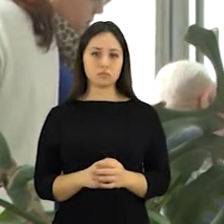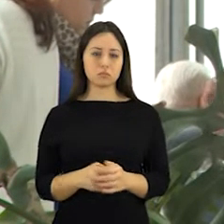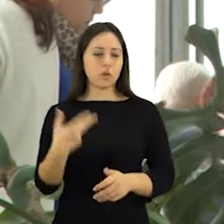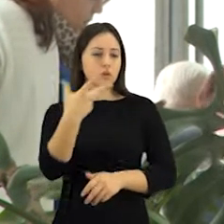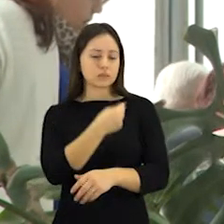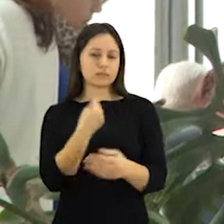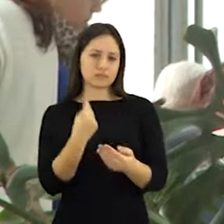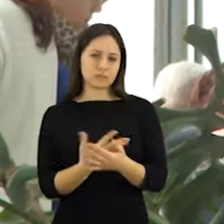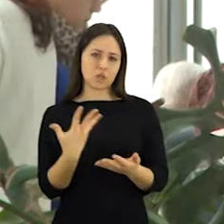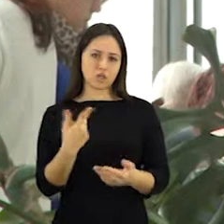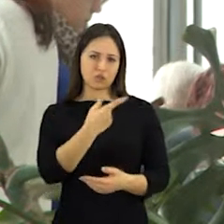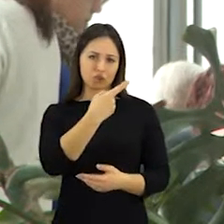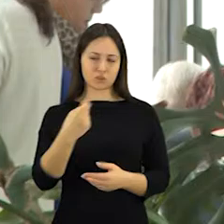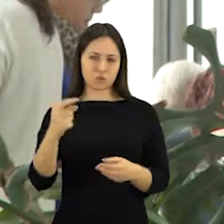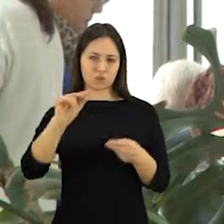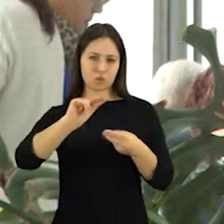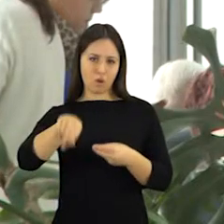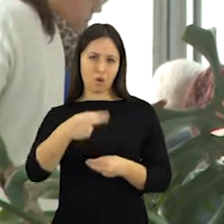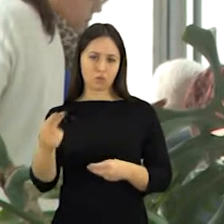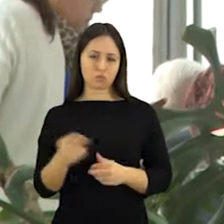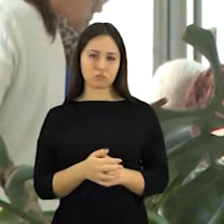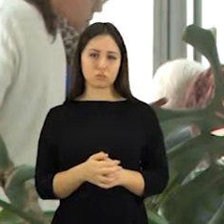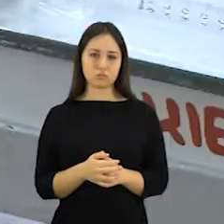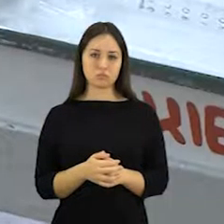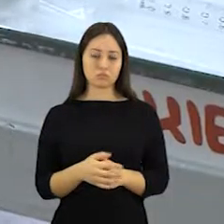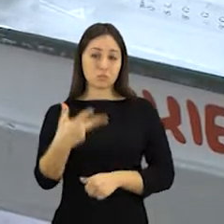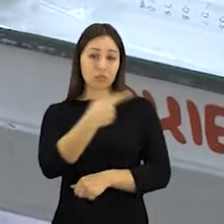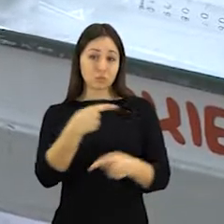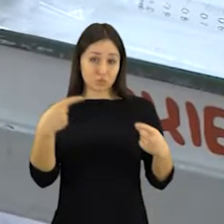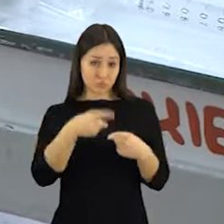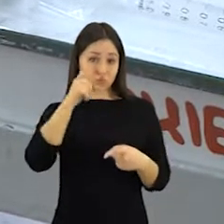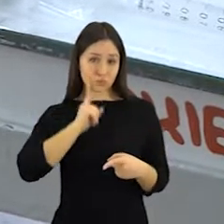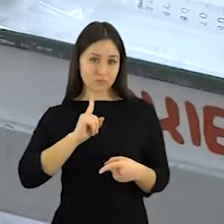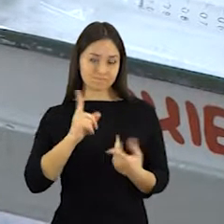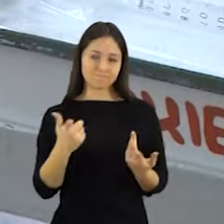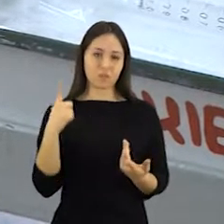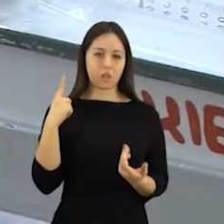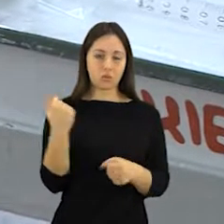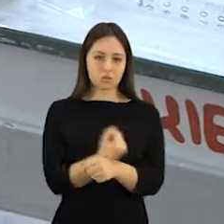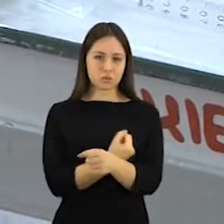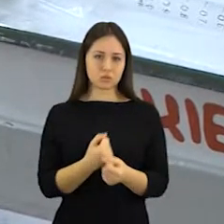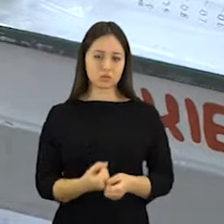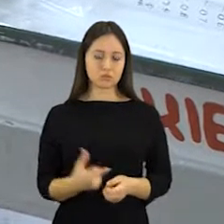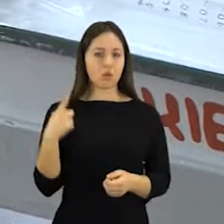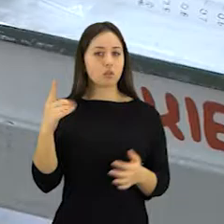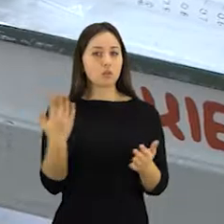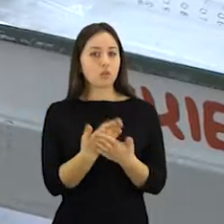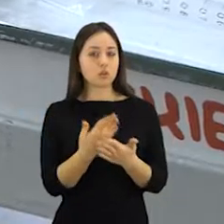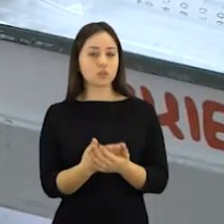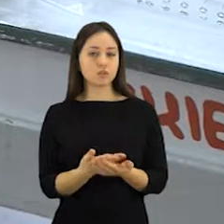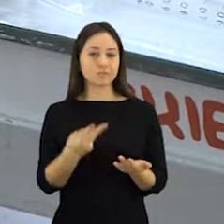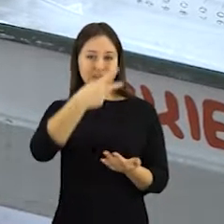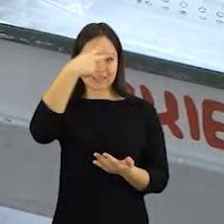kad vienintelis būdas apsaugoti vaikus, juos skiepiti. Tačiau net ir pasirižusiems už vieną skiepą pakloti daugiau nei šimta eurų, teks